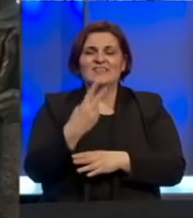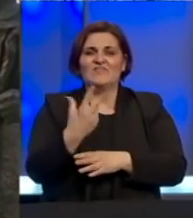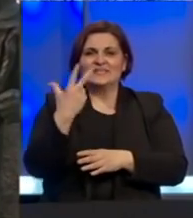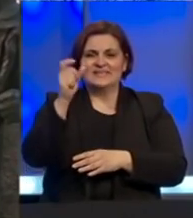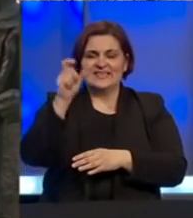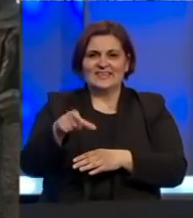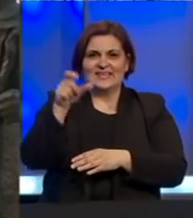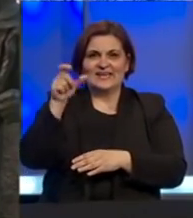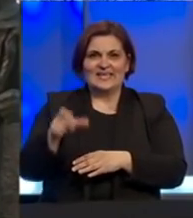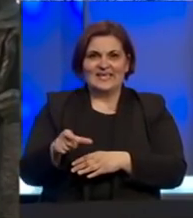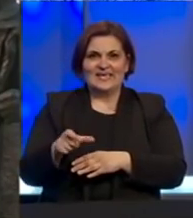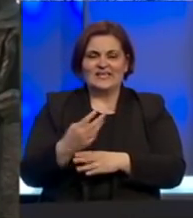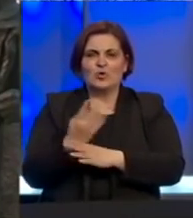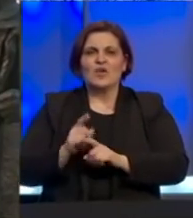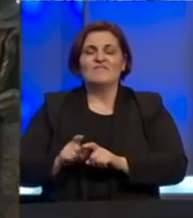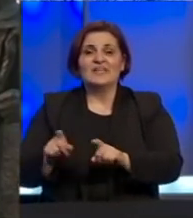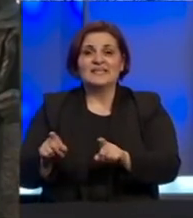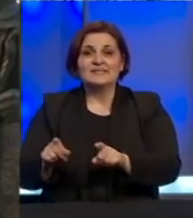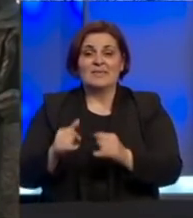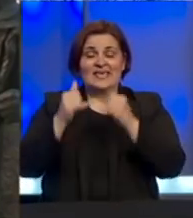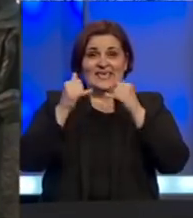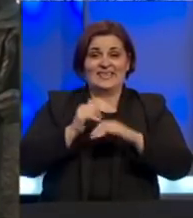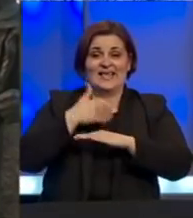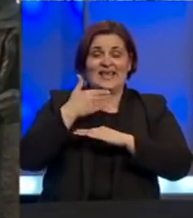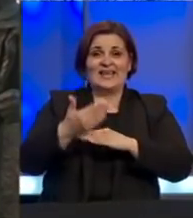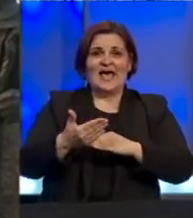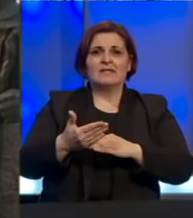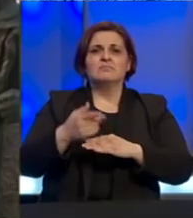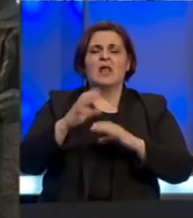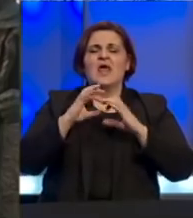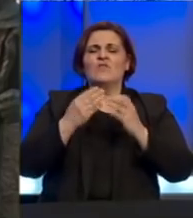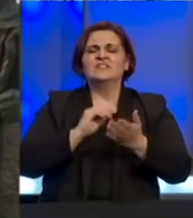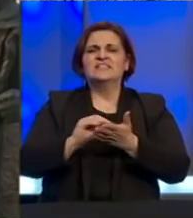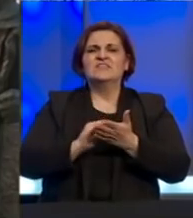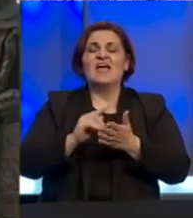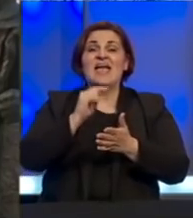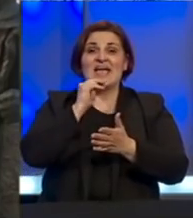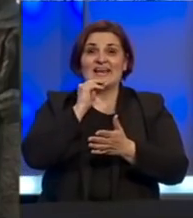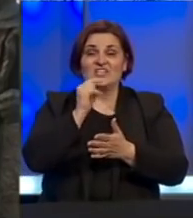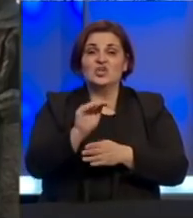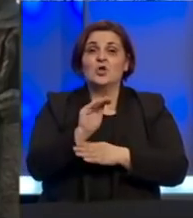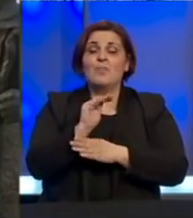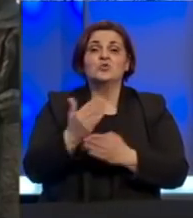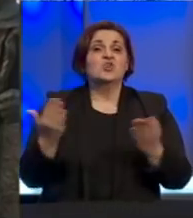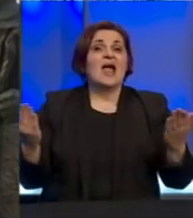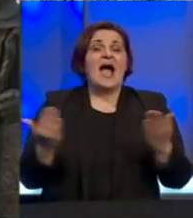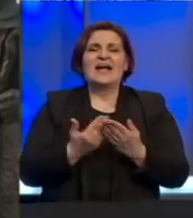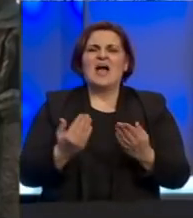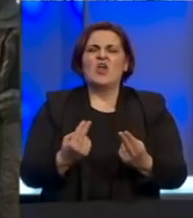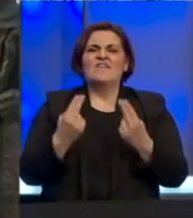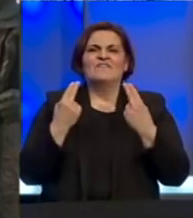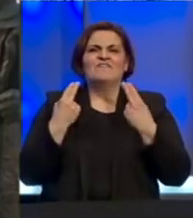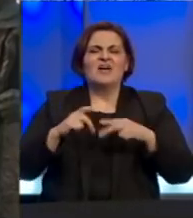osobe COVID-19 i danas je na konferenciji za novinare naglašeno i poručeno kako je ključna